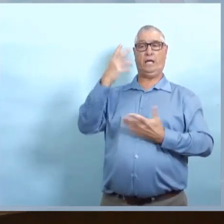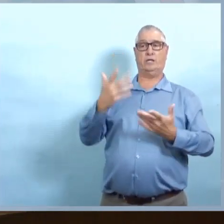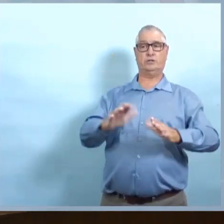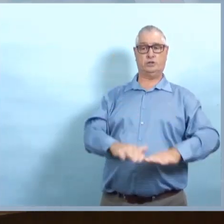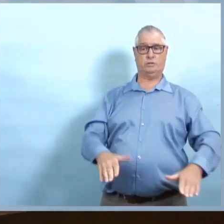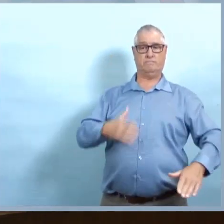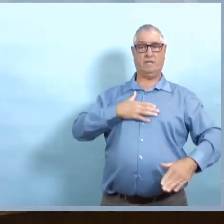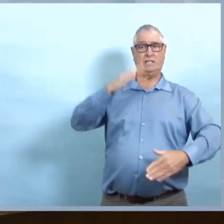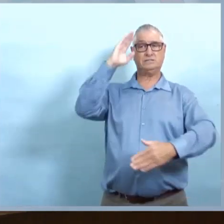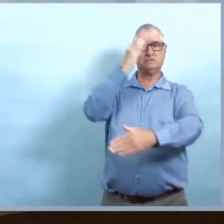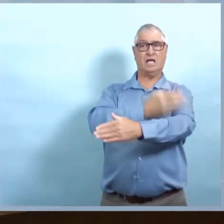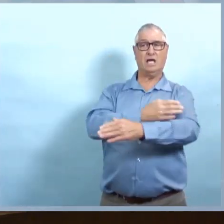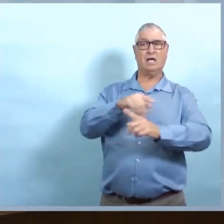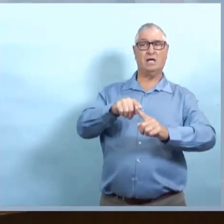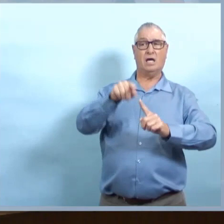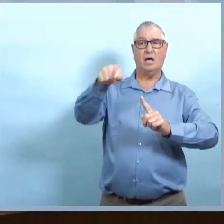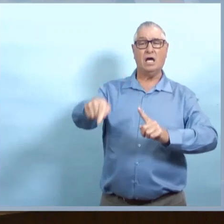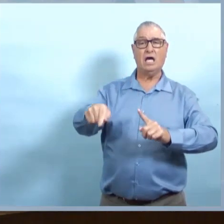Bonjour.